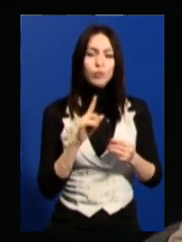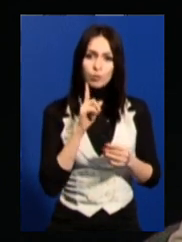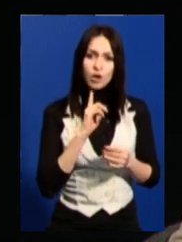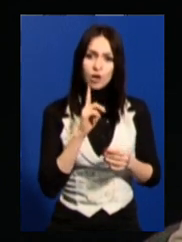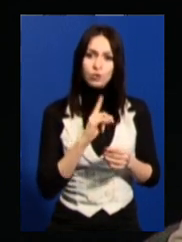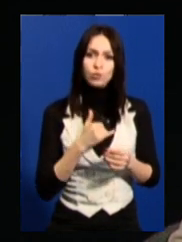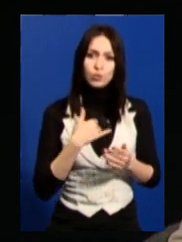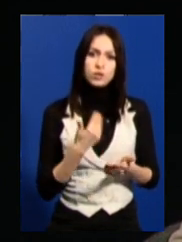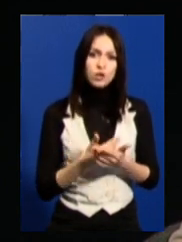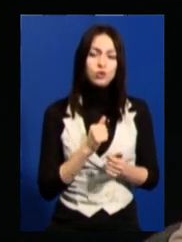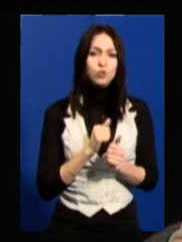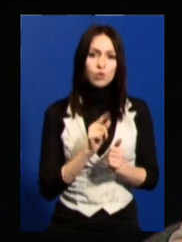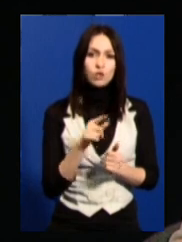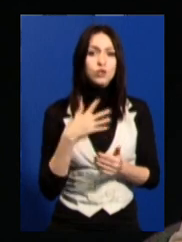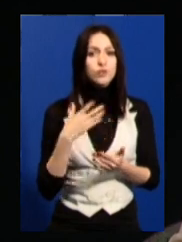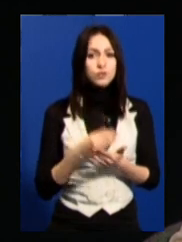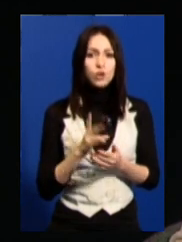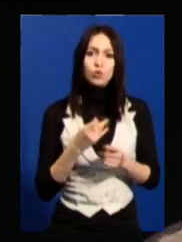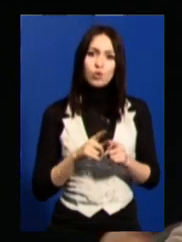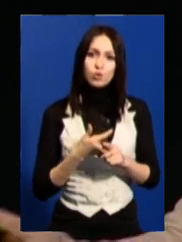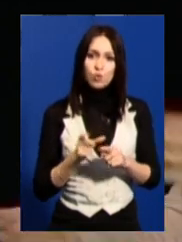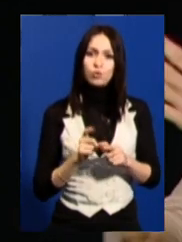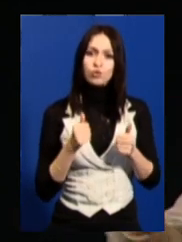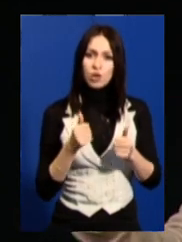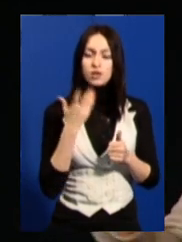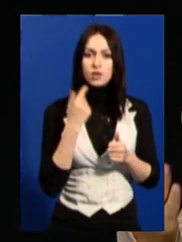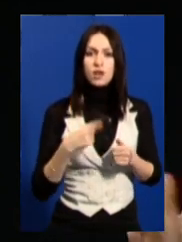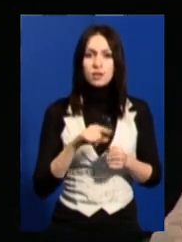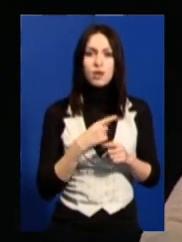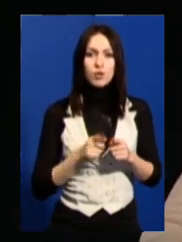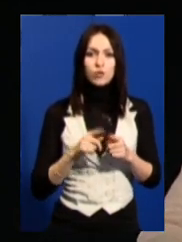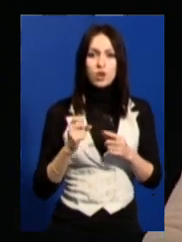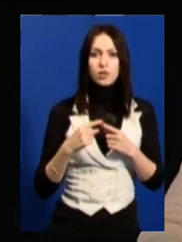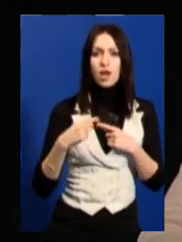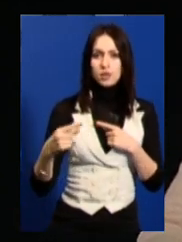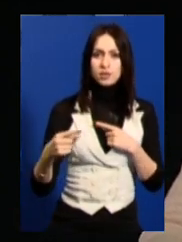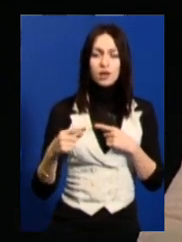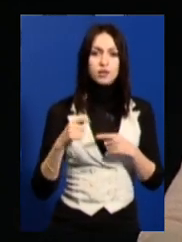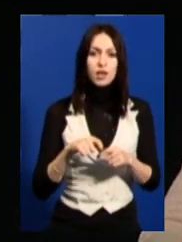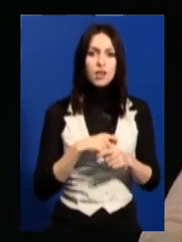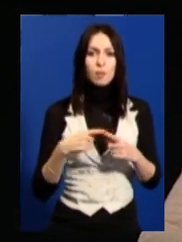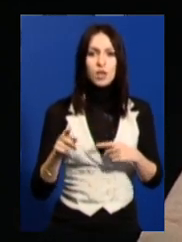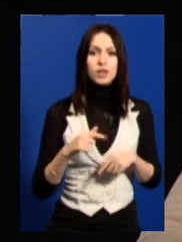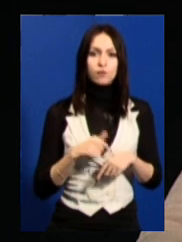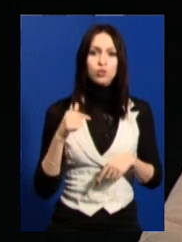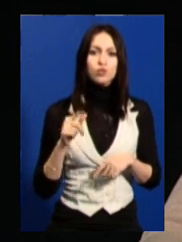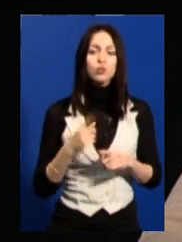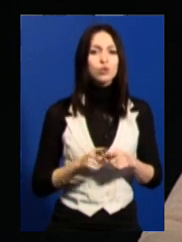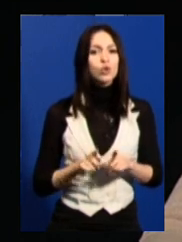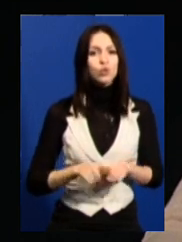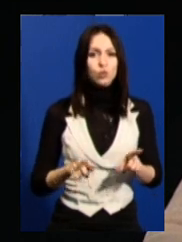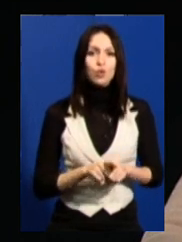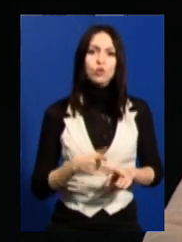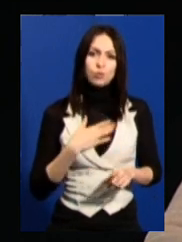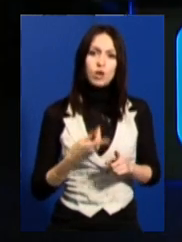вона, здається, у кожного якась своя, але це дуже класно, коли ми її так на відстані кілометрів відчуваємо, що це теж моє,